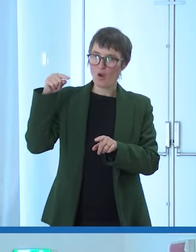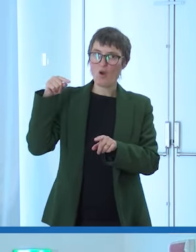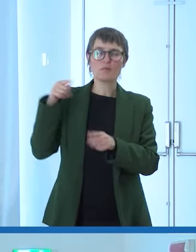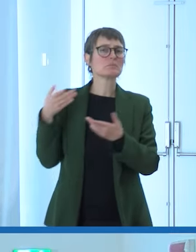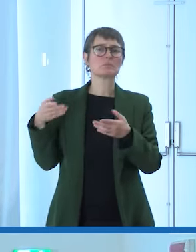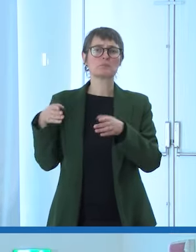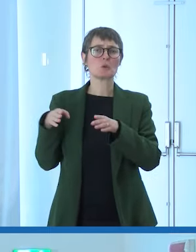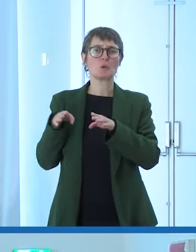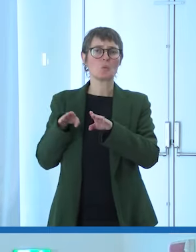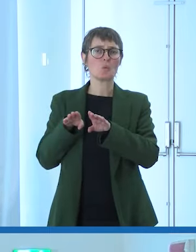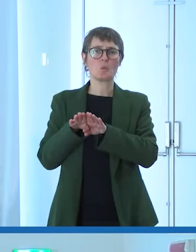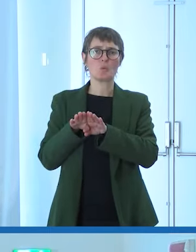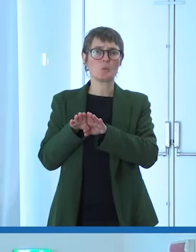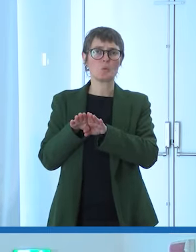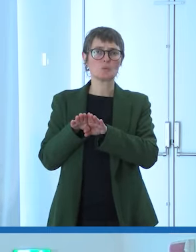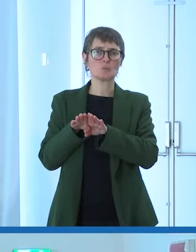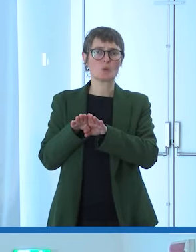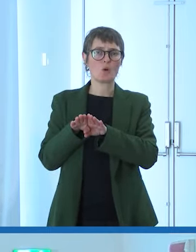quello che che ero